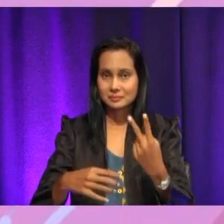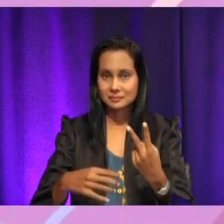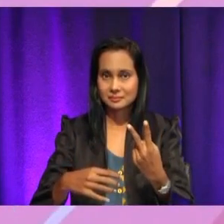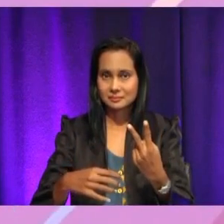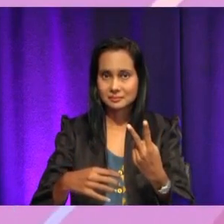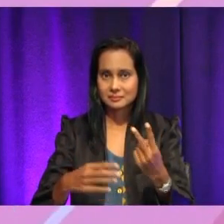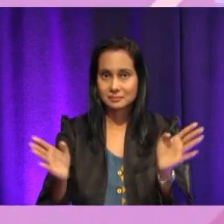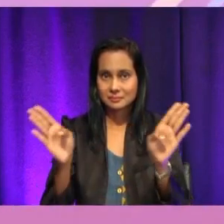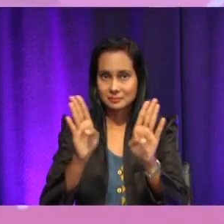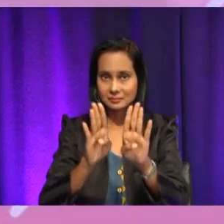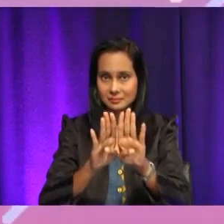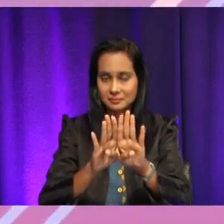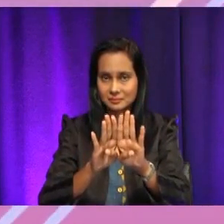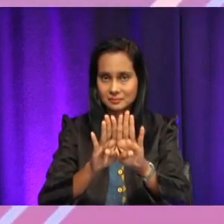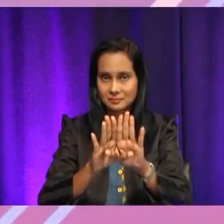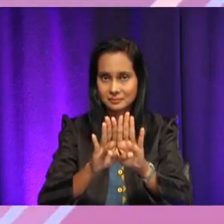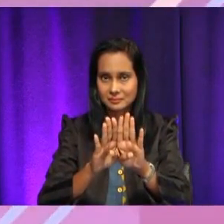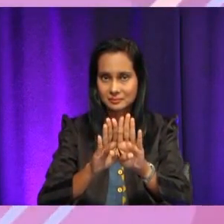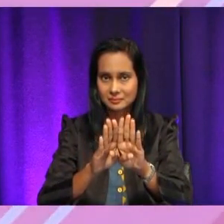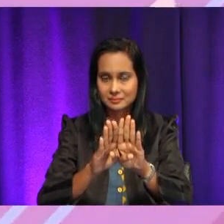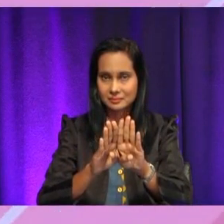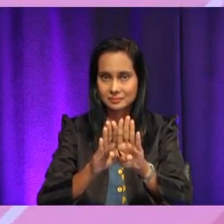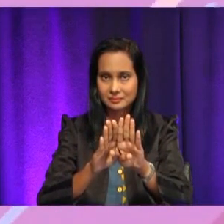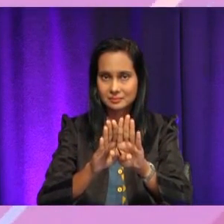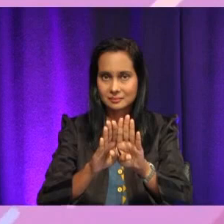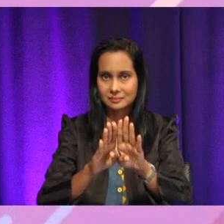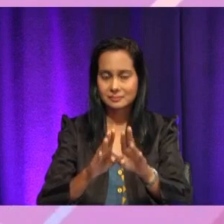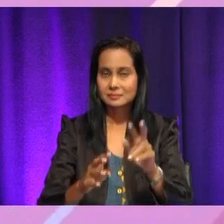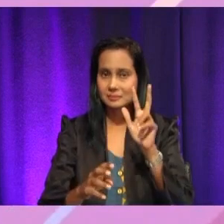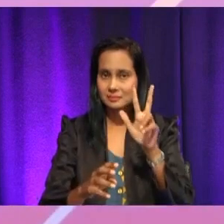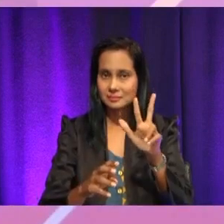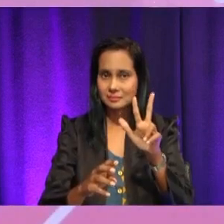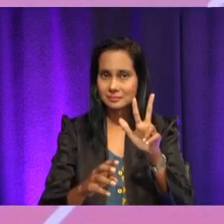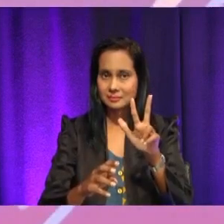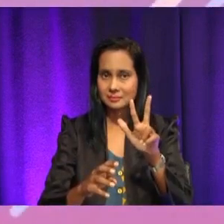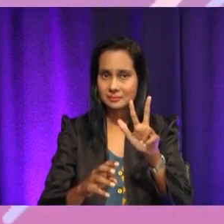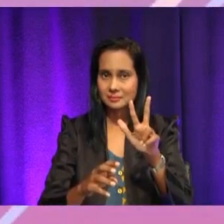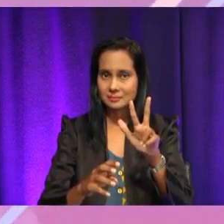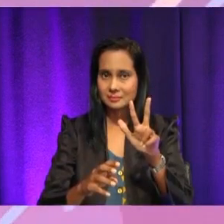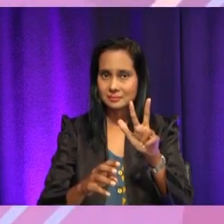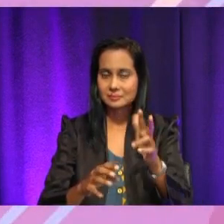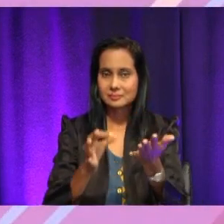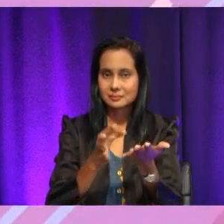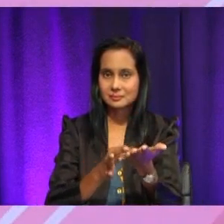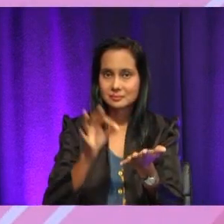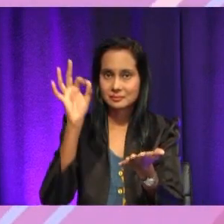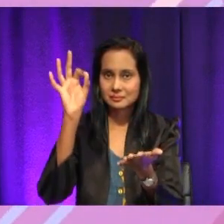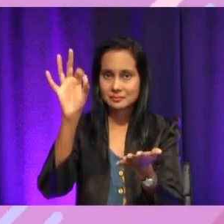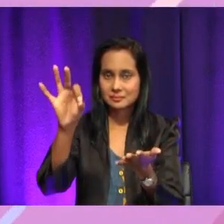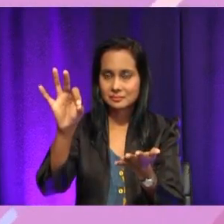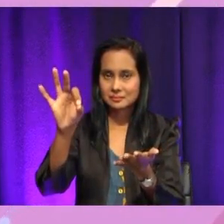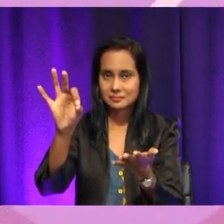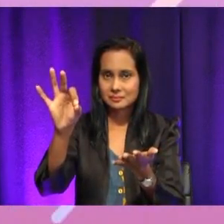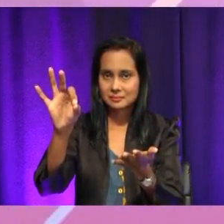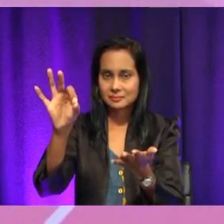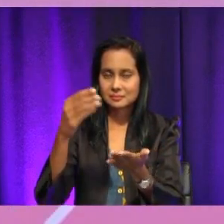tutup pintu mesin percuci. Selepas itu, sila masukkan token. Token